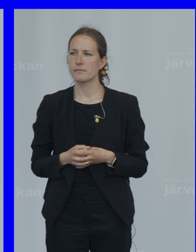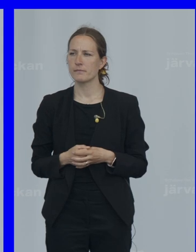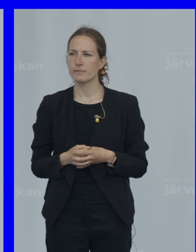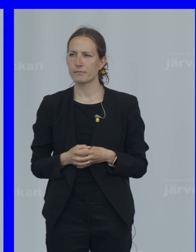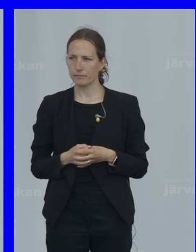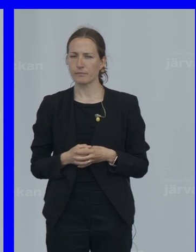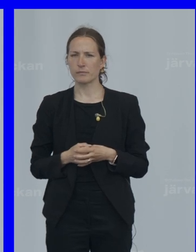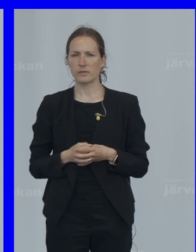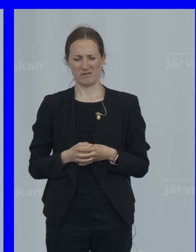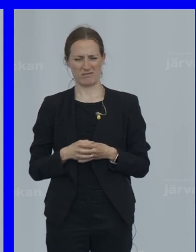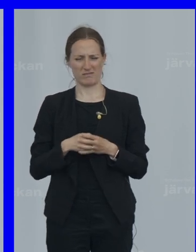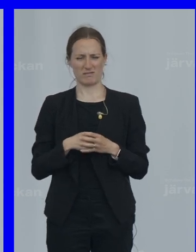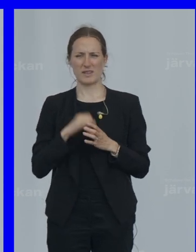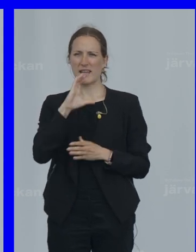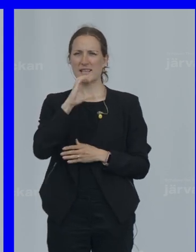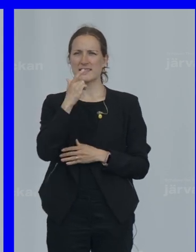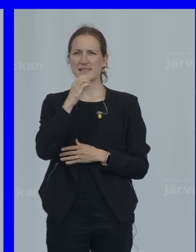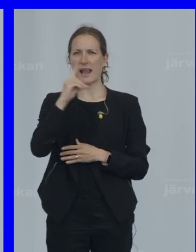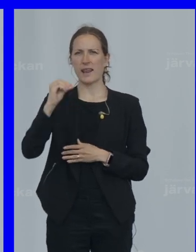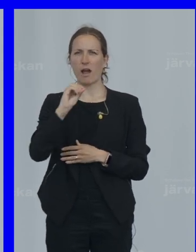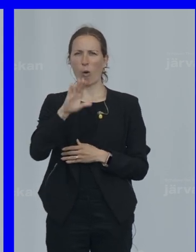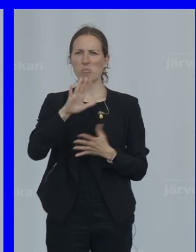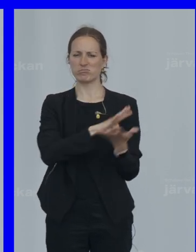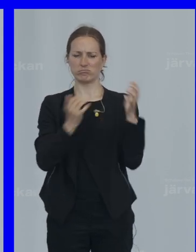För att ställa om Måste vi